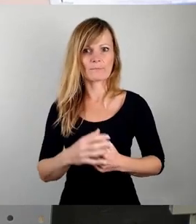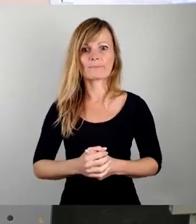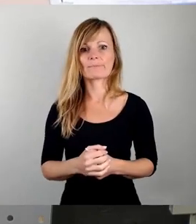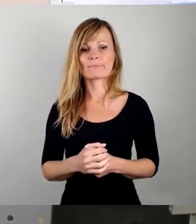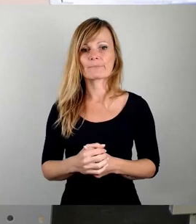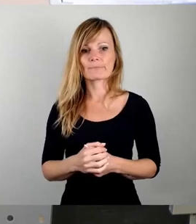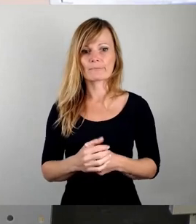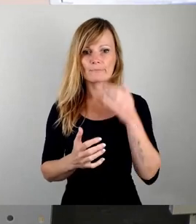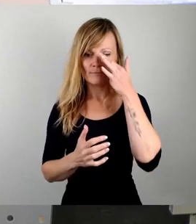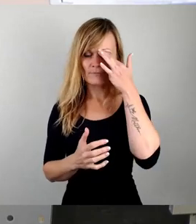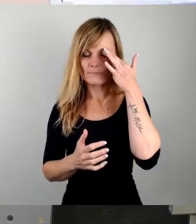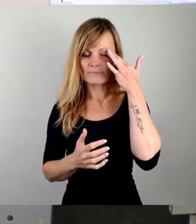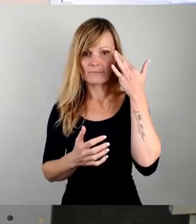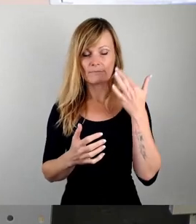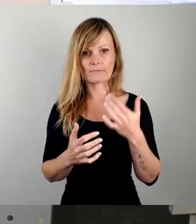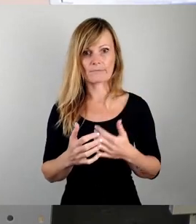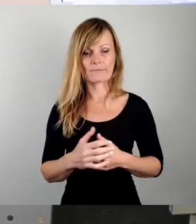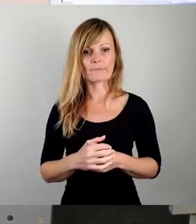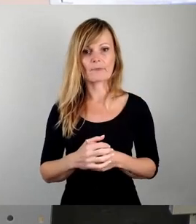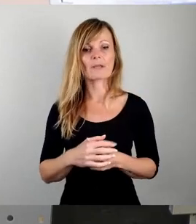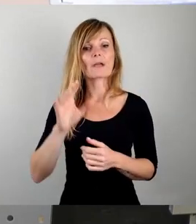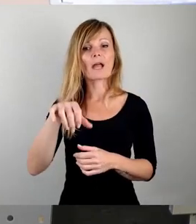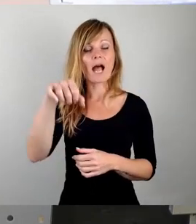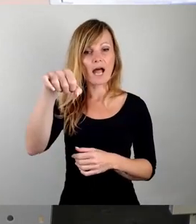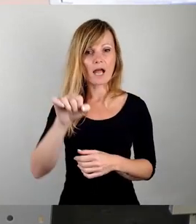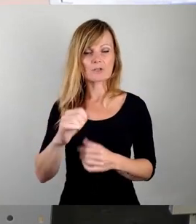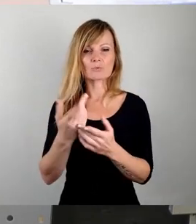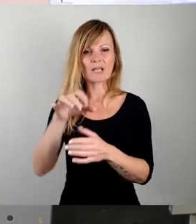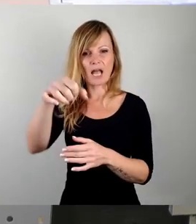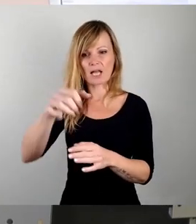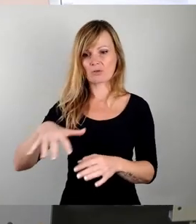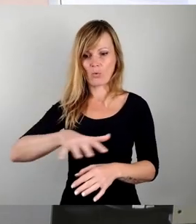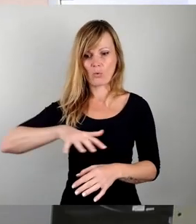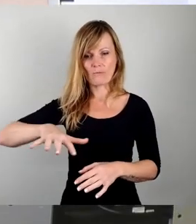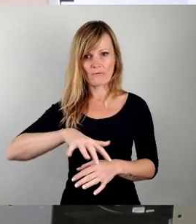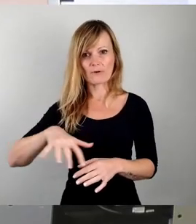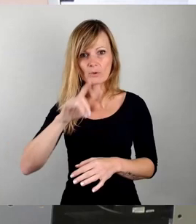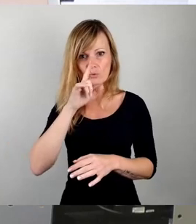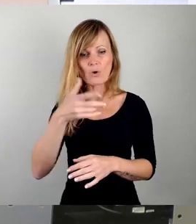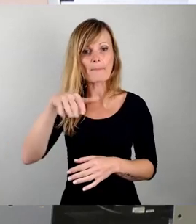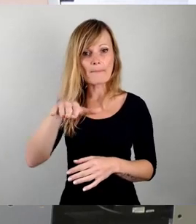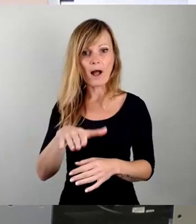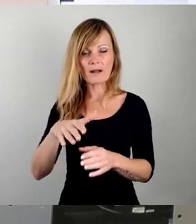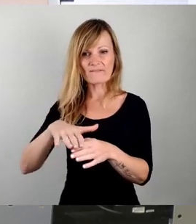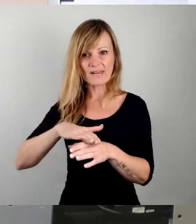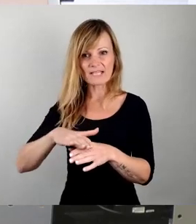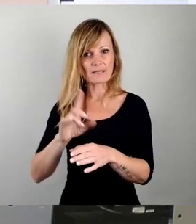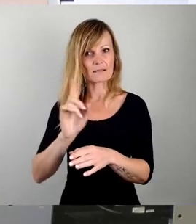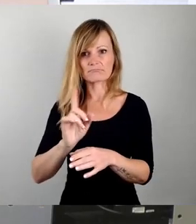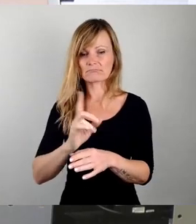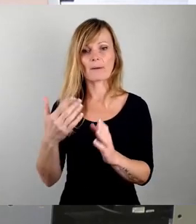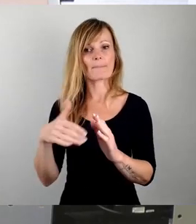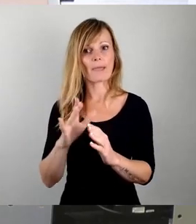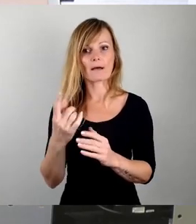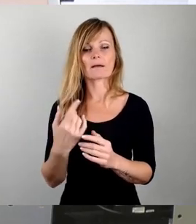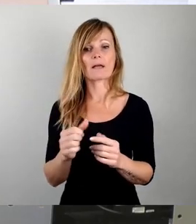Aber Garagen und Garagenhöfe sind mehr als nur reine Parkflächen. Sie sind zum einen mal Eigentum.